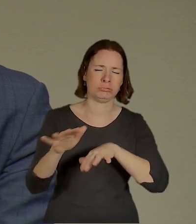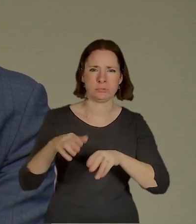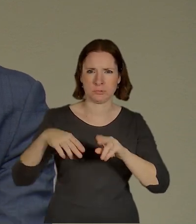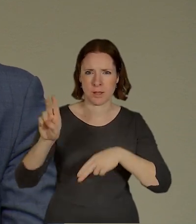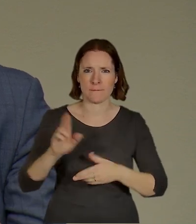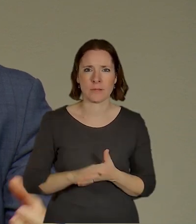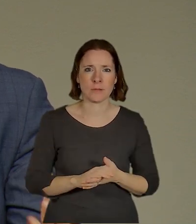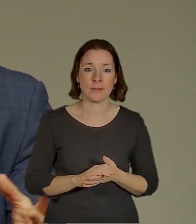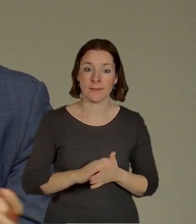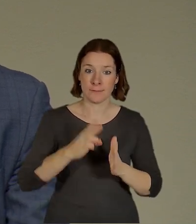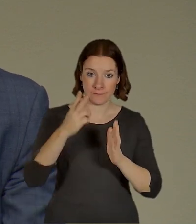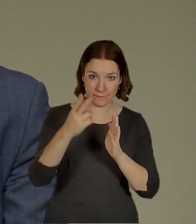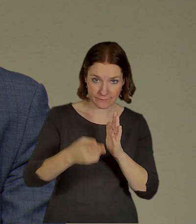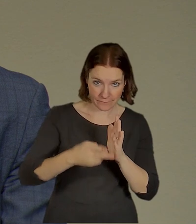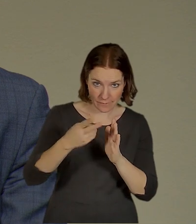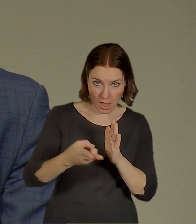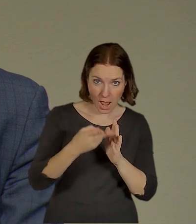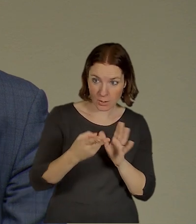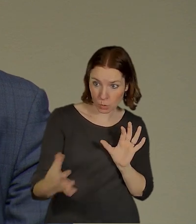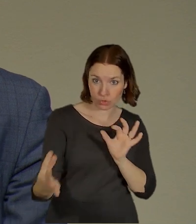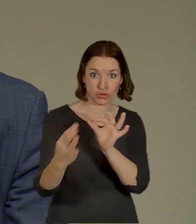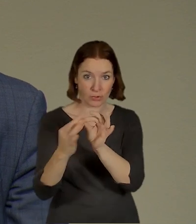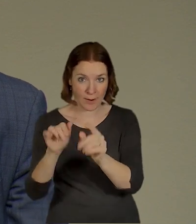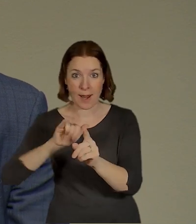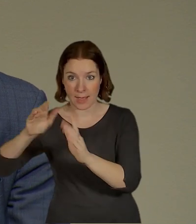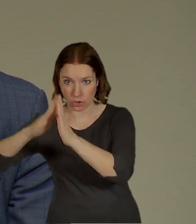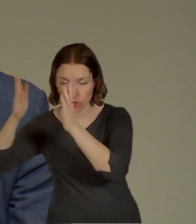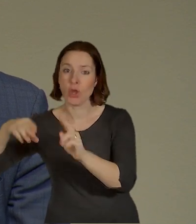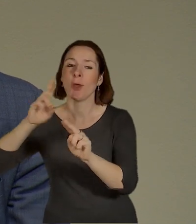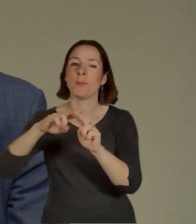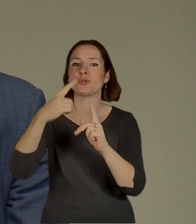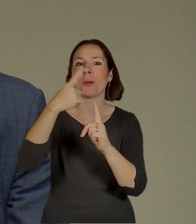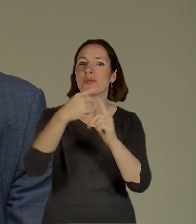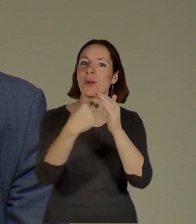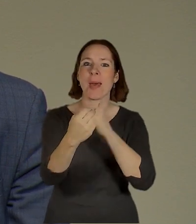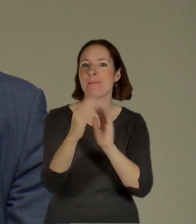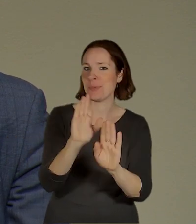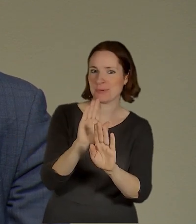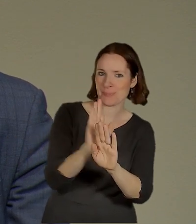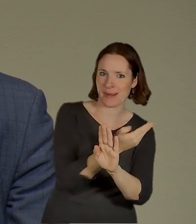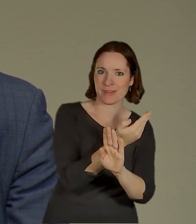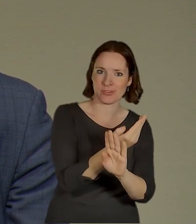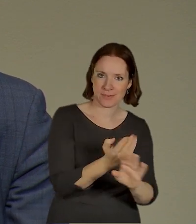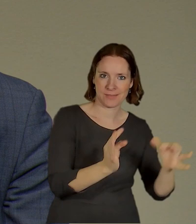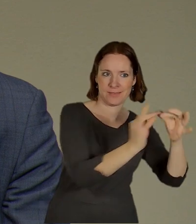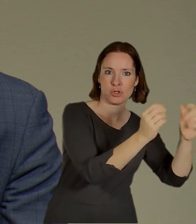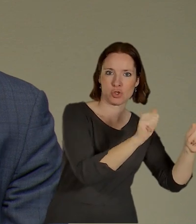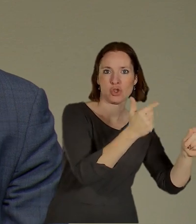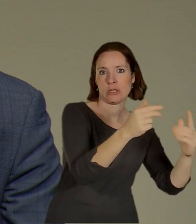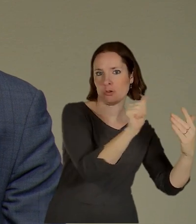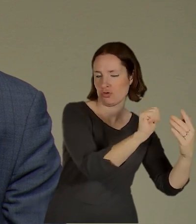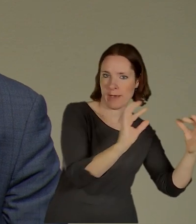potom, co bude ten vlak, tak teda trolejbusy vezneme, dáme je na 130 čestku a na letiště se bude jezdit vlakem.